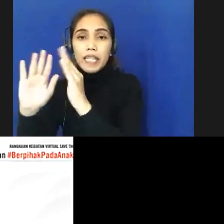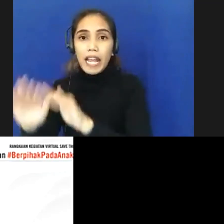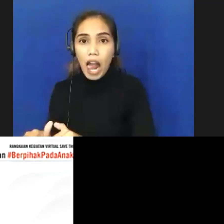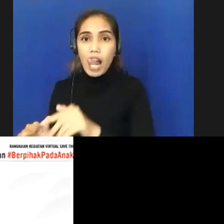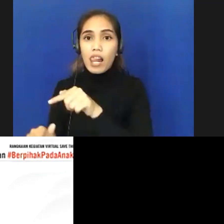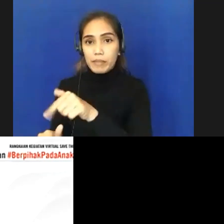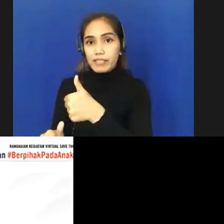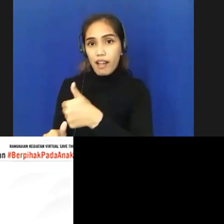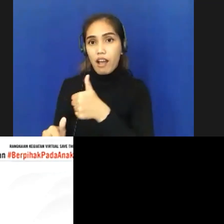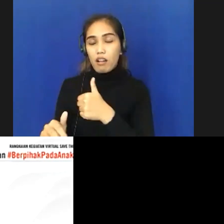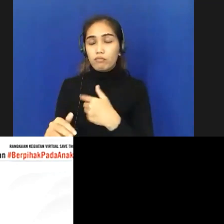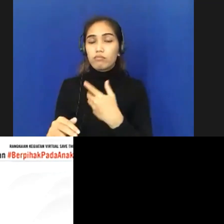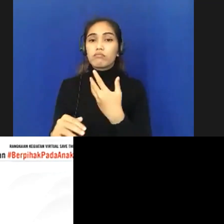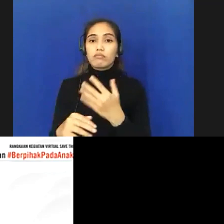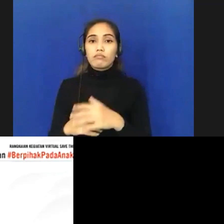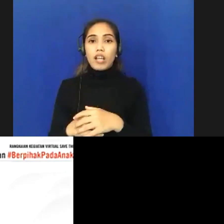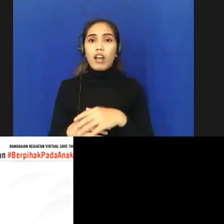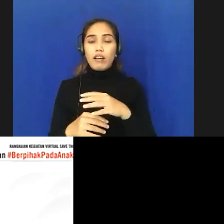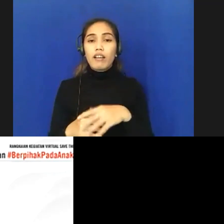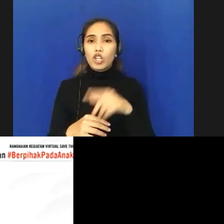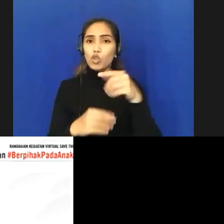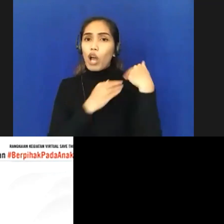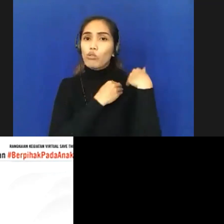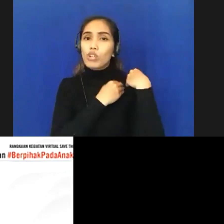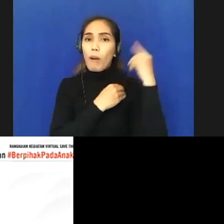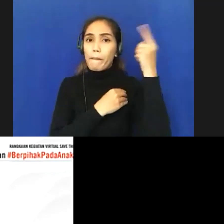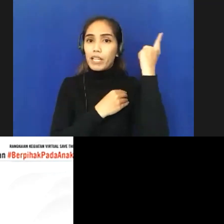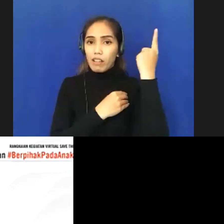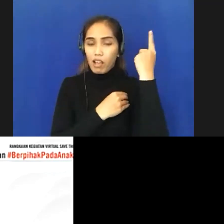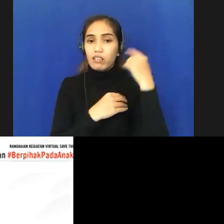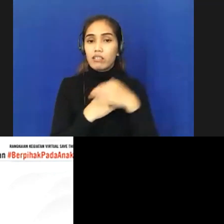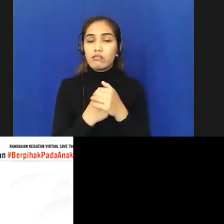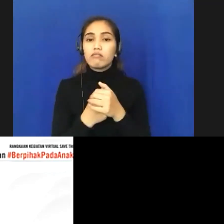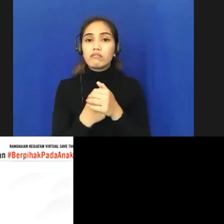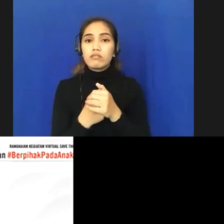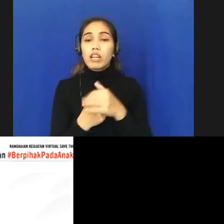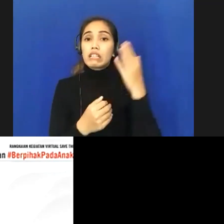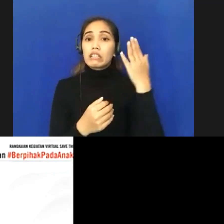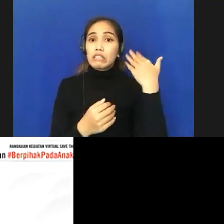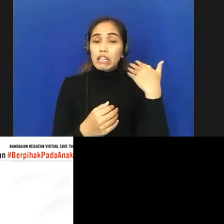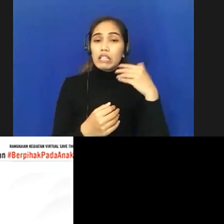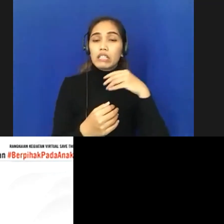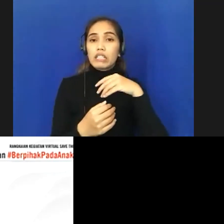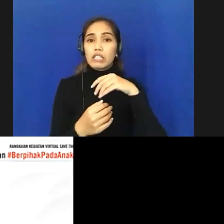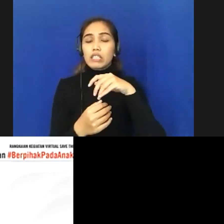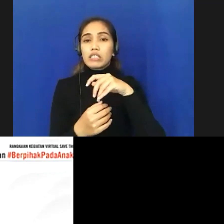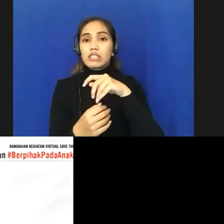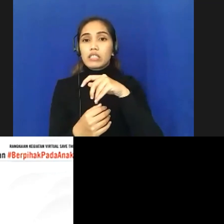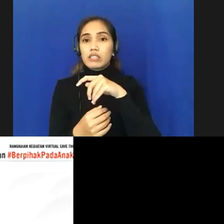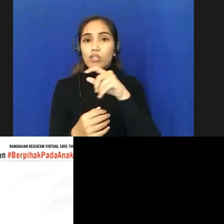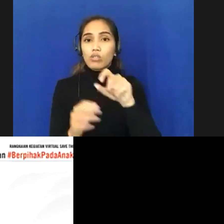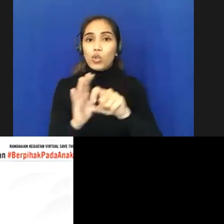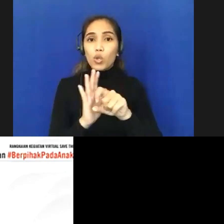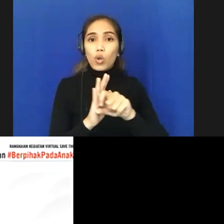manfaat dari isolasi terpusat karena seperti yang tadi Pak Kadis Kaisatan bilang ketika mereka di isolasi